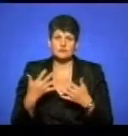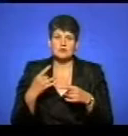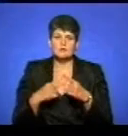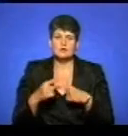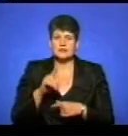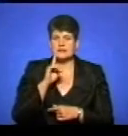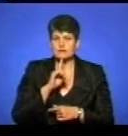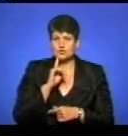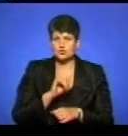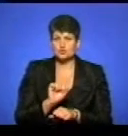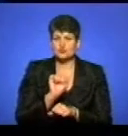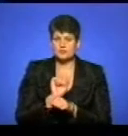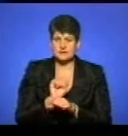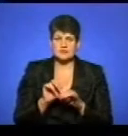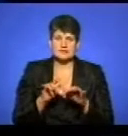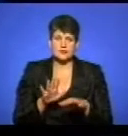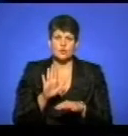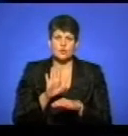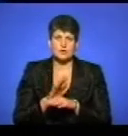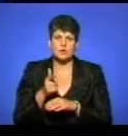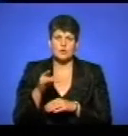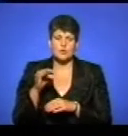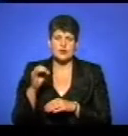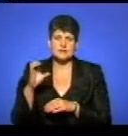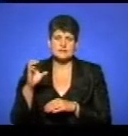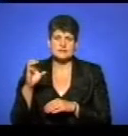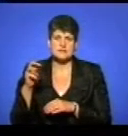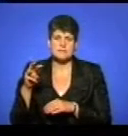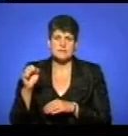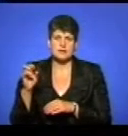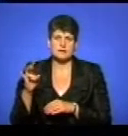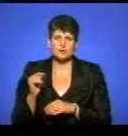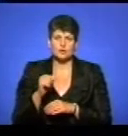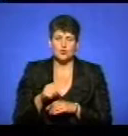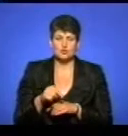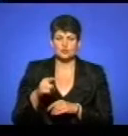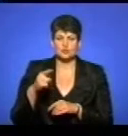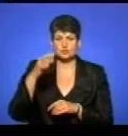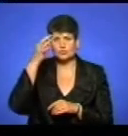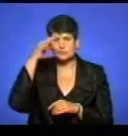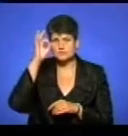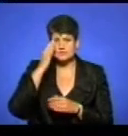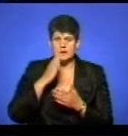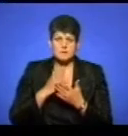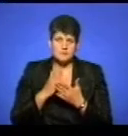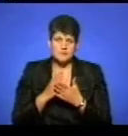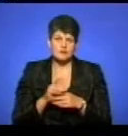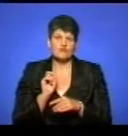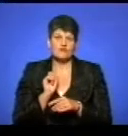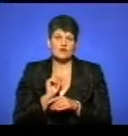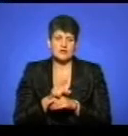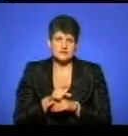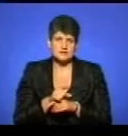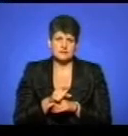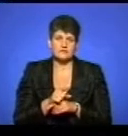Тимчасово призупинена дія указу Огрозі стосовно того, що патрульні мають вказівку від